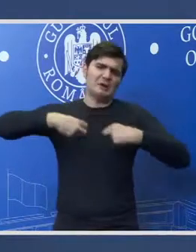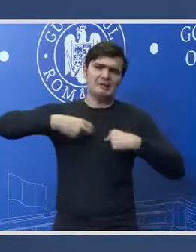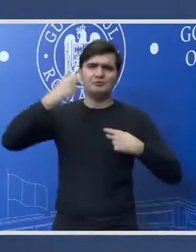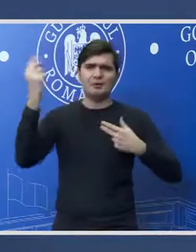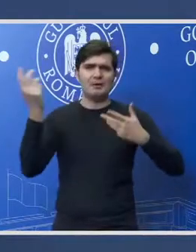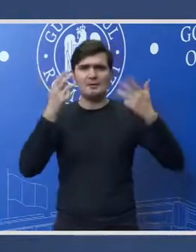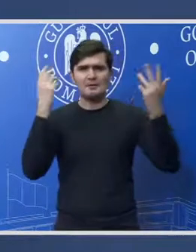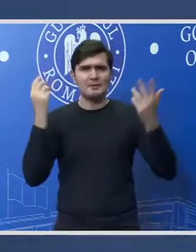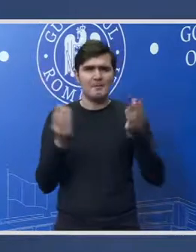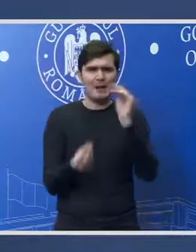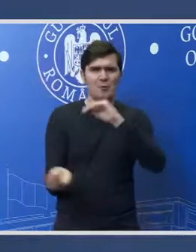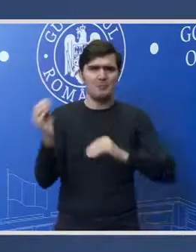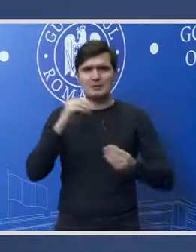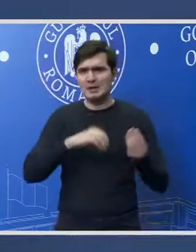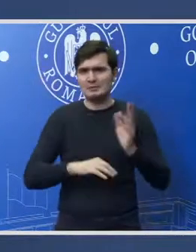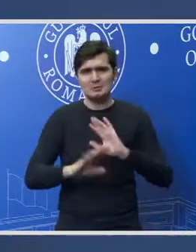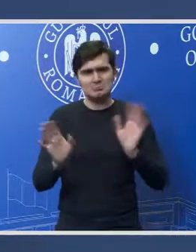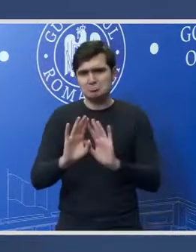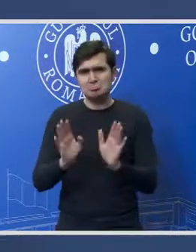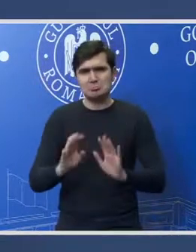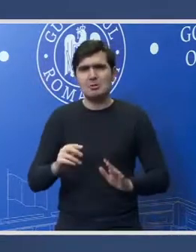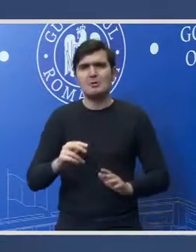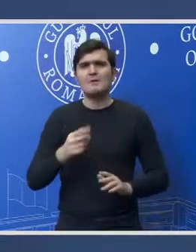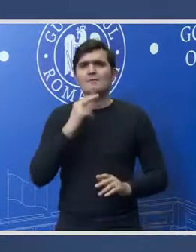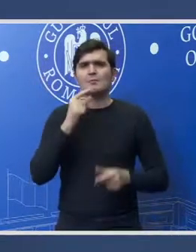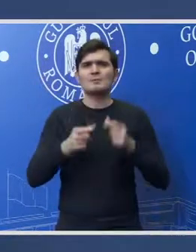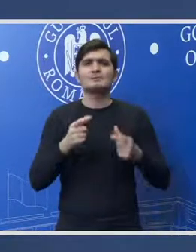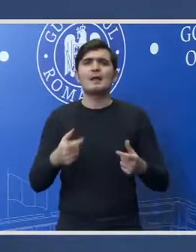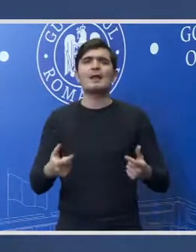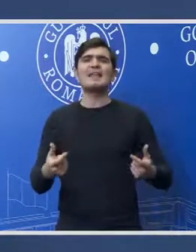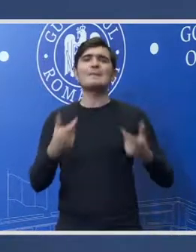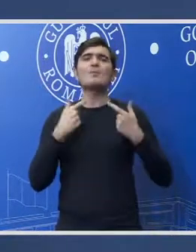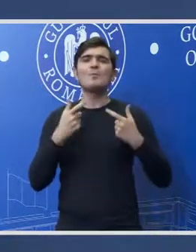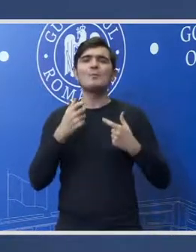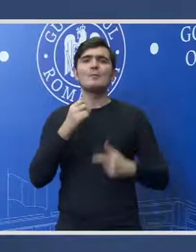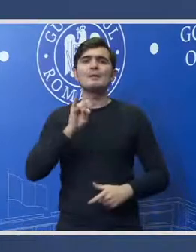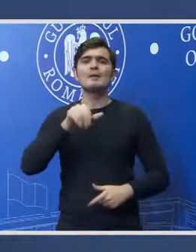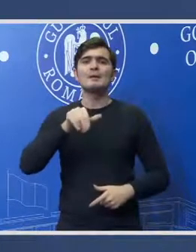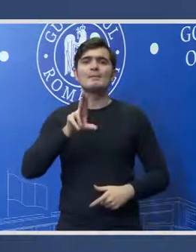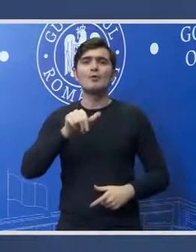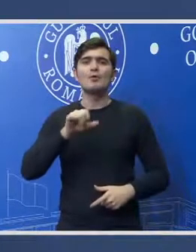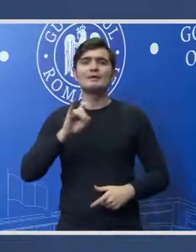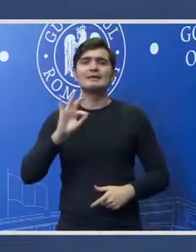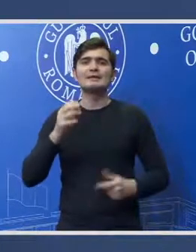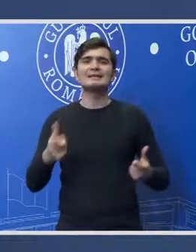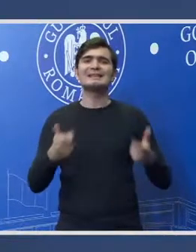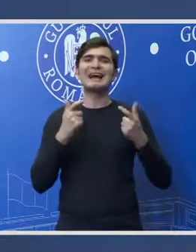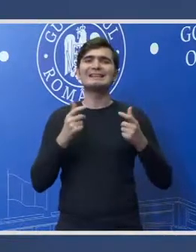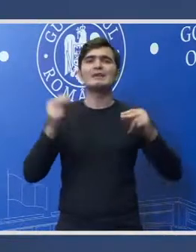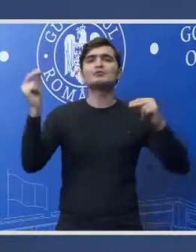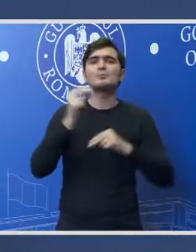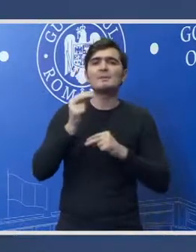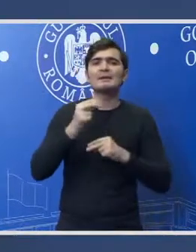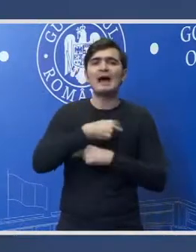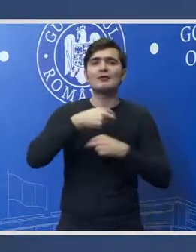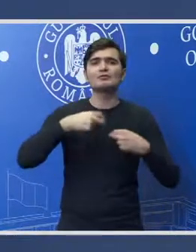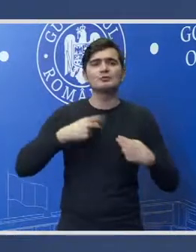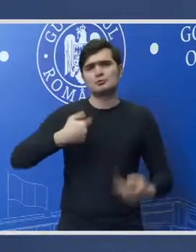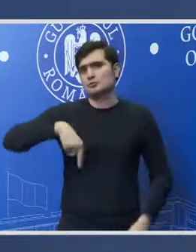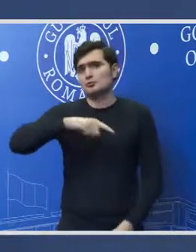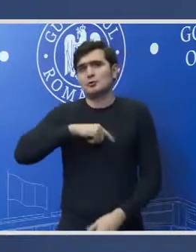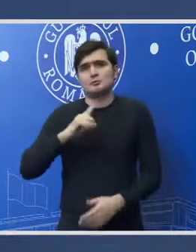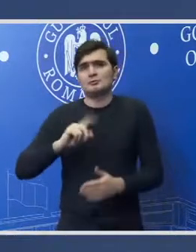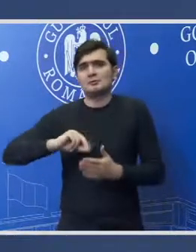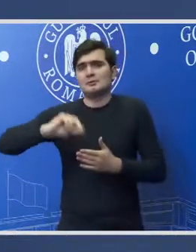mai complicate imunități suplimentare cu care nu suntem de acord